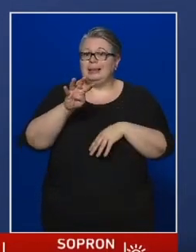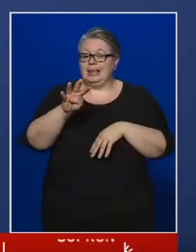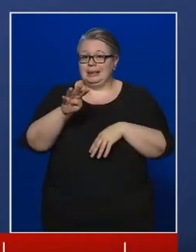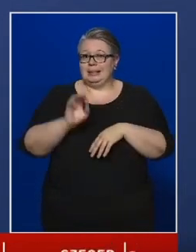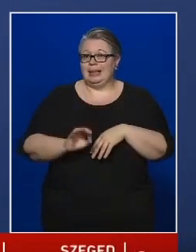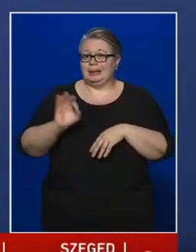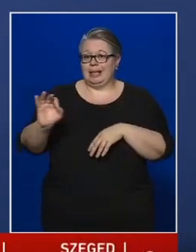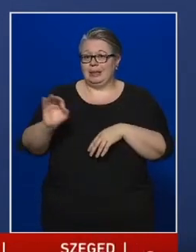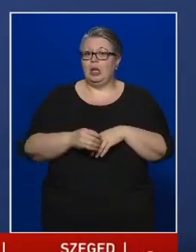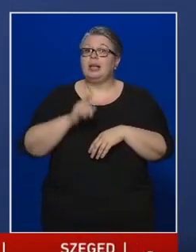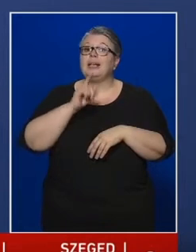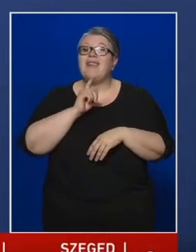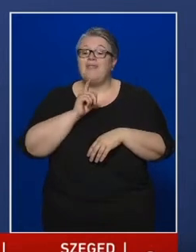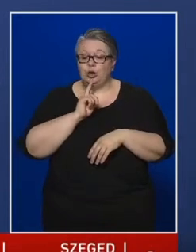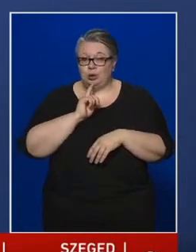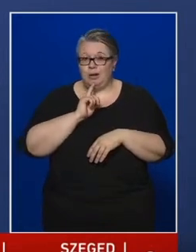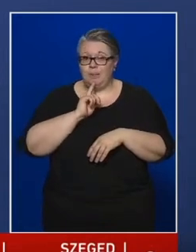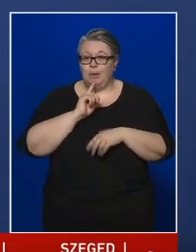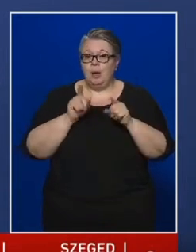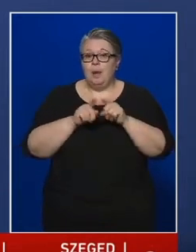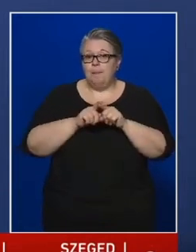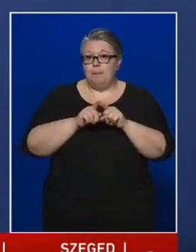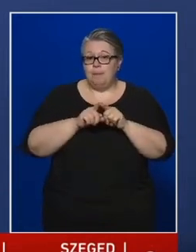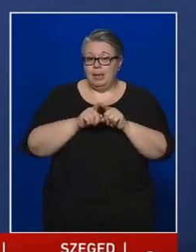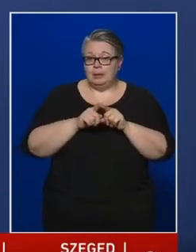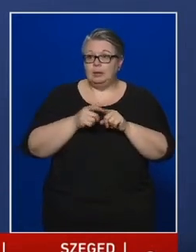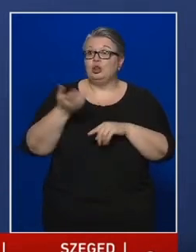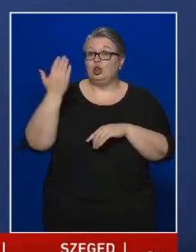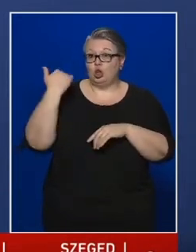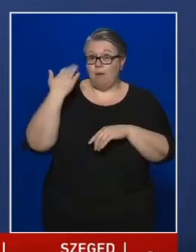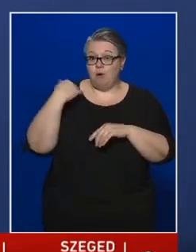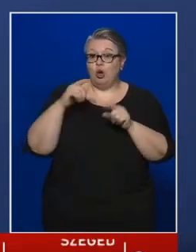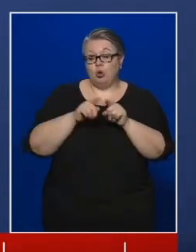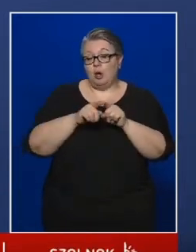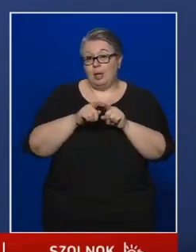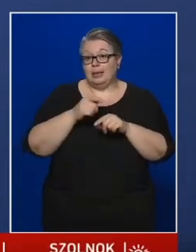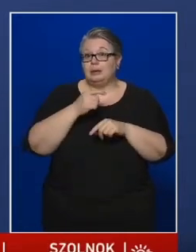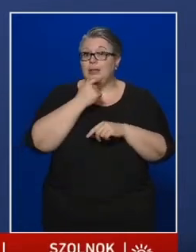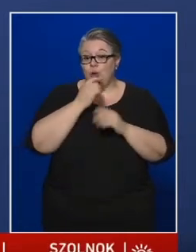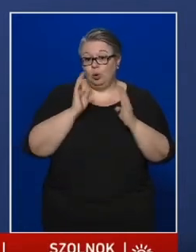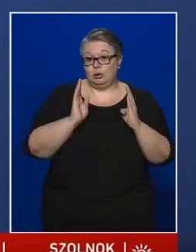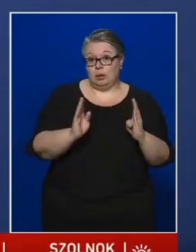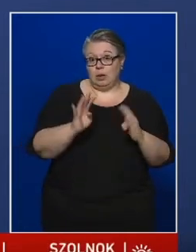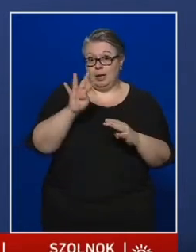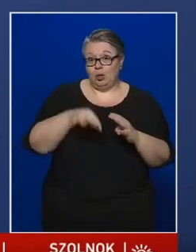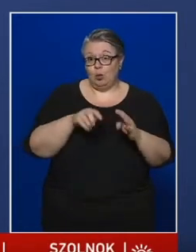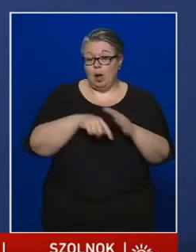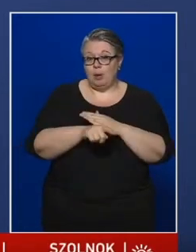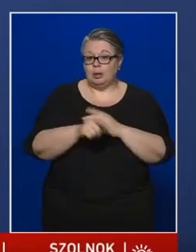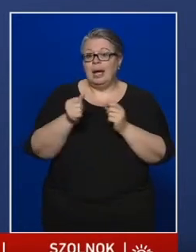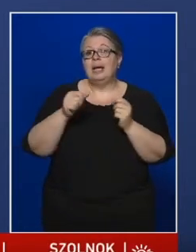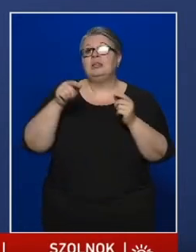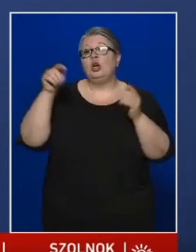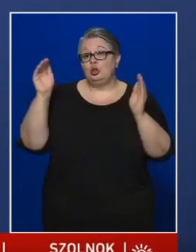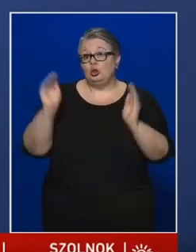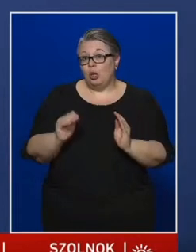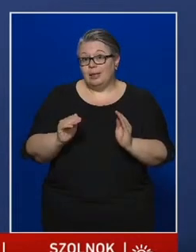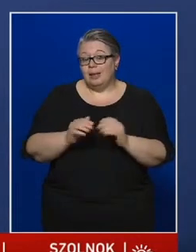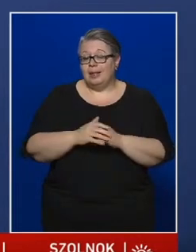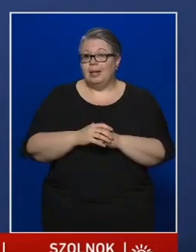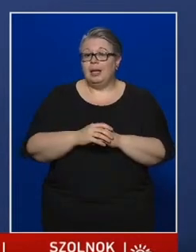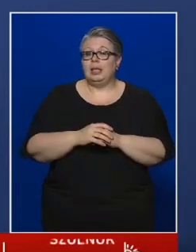%-kal kevesebb, mint az elmúlt évnek ugyanezen szakaszában. Ezt a csökkenést